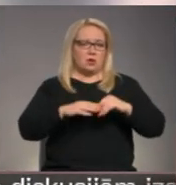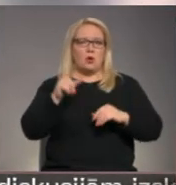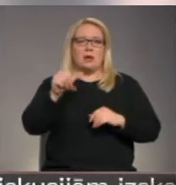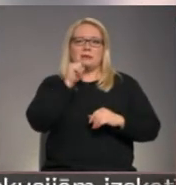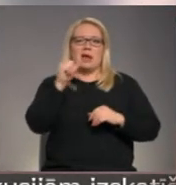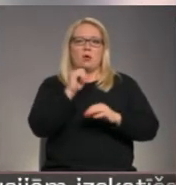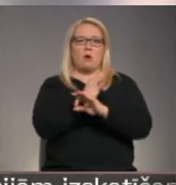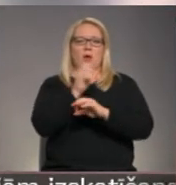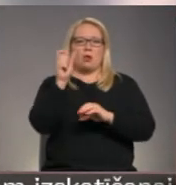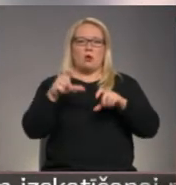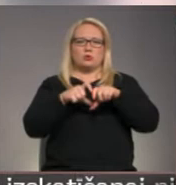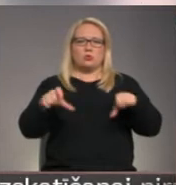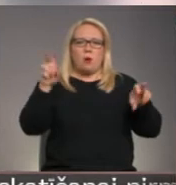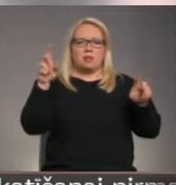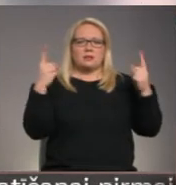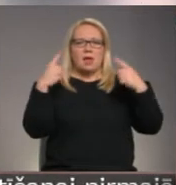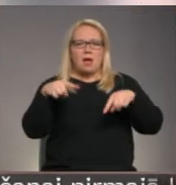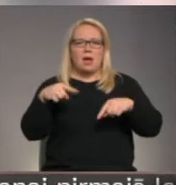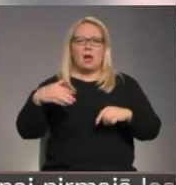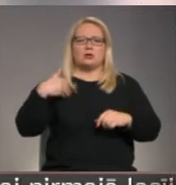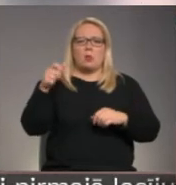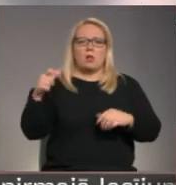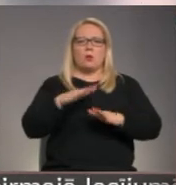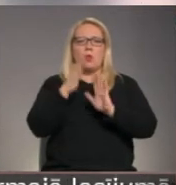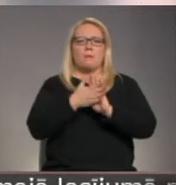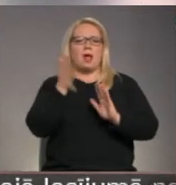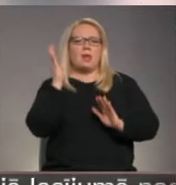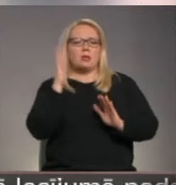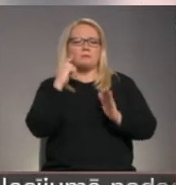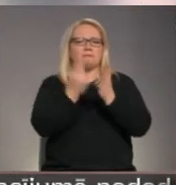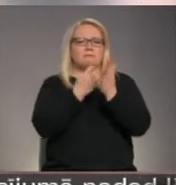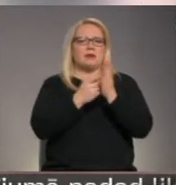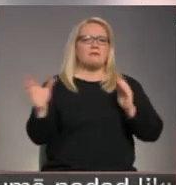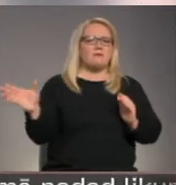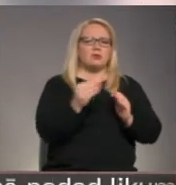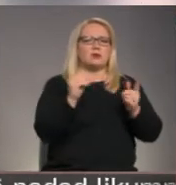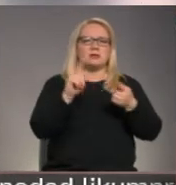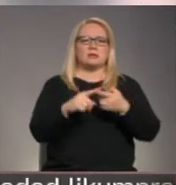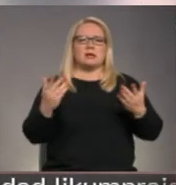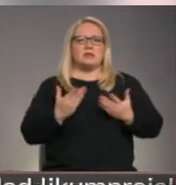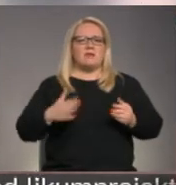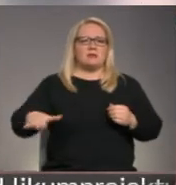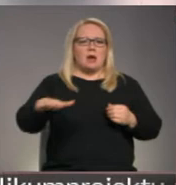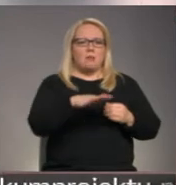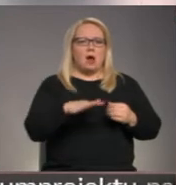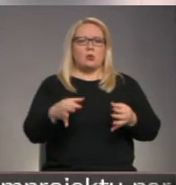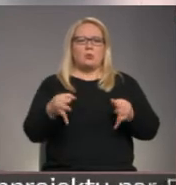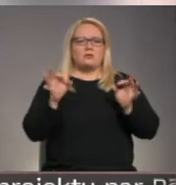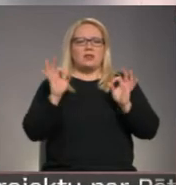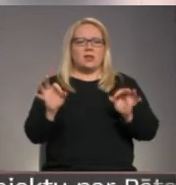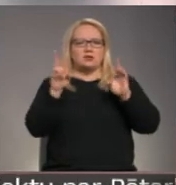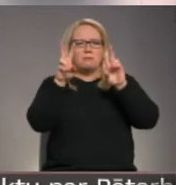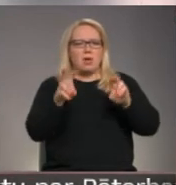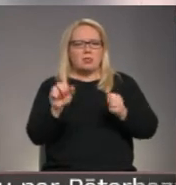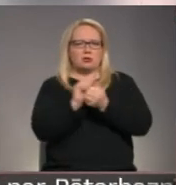laikā skolēni kopā ar lektoriem izinās visu, kas saistīts ar dzīvību mums visapkārt uz svaroti pētīšanu dabā. Turpina